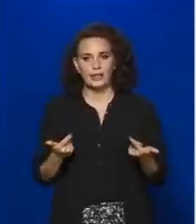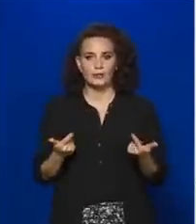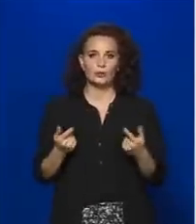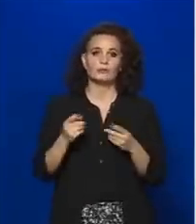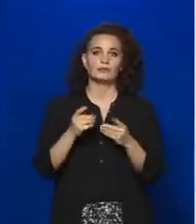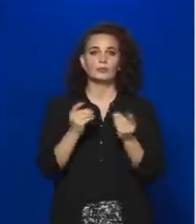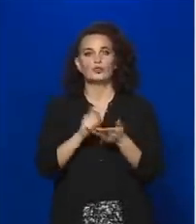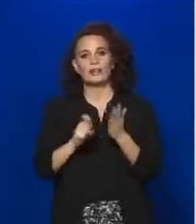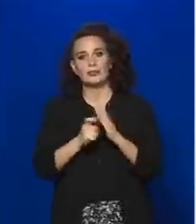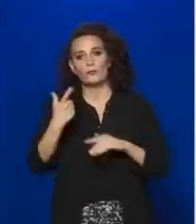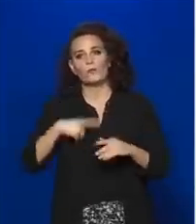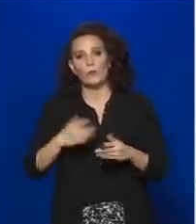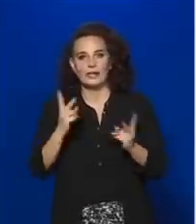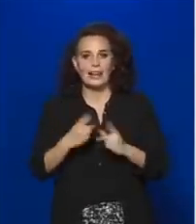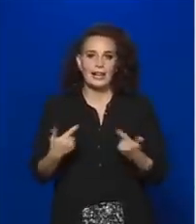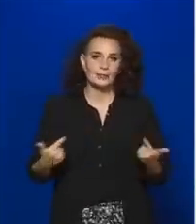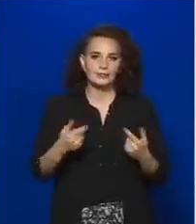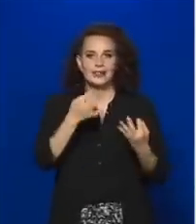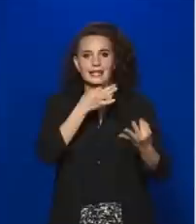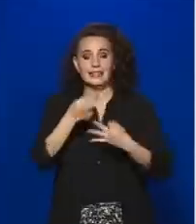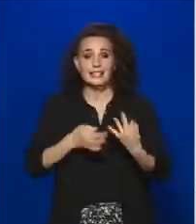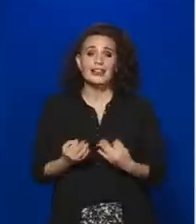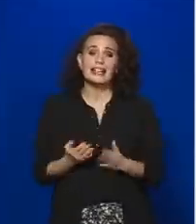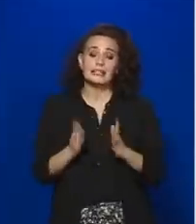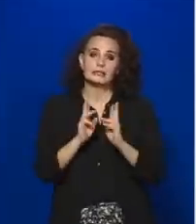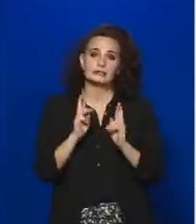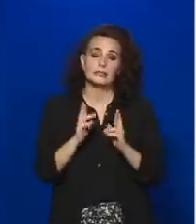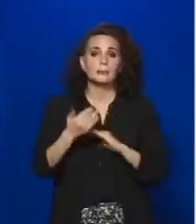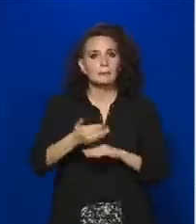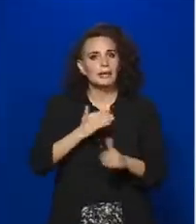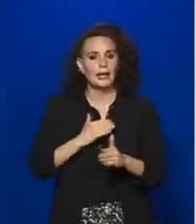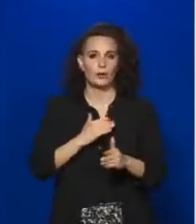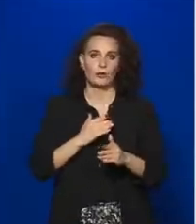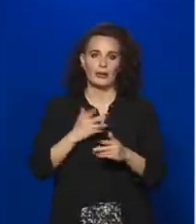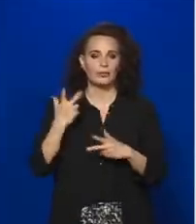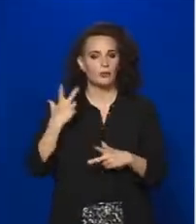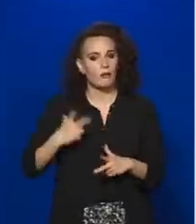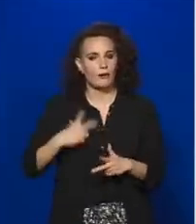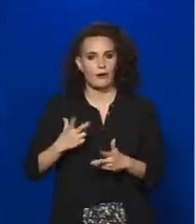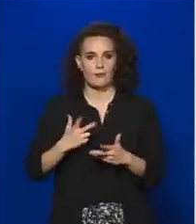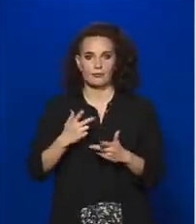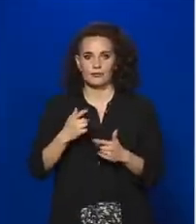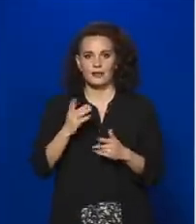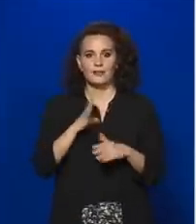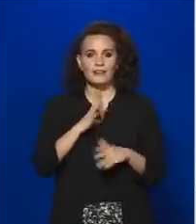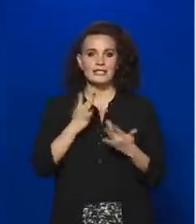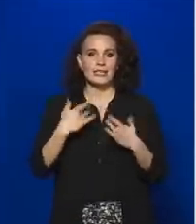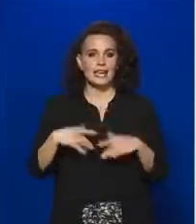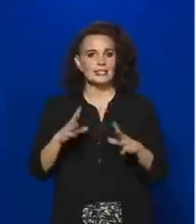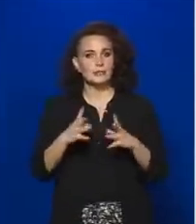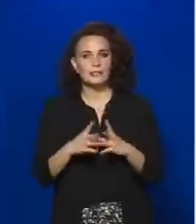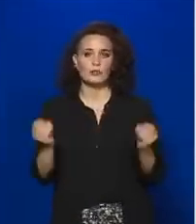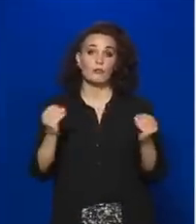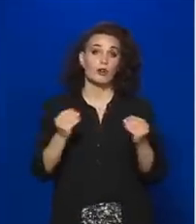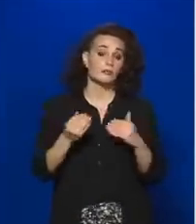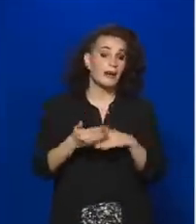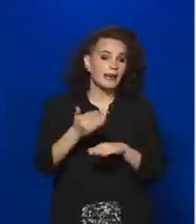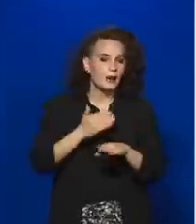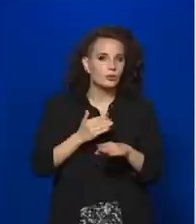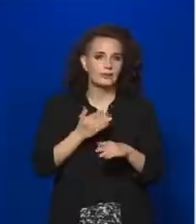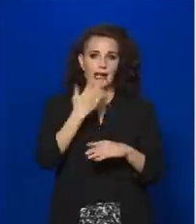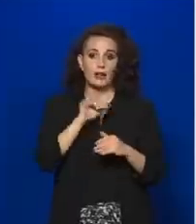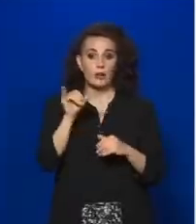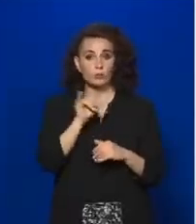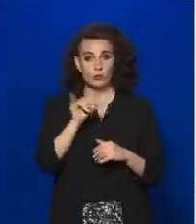közvetlenül kérdezhettek. Én mielőbb, tehát örülnék annak, hogyha lehetőleg hamarabb a veszélyhelyzet megszűnésével, vagy már akár azt megelőzően, hogyha